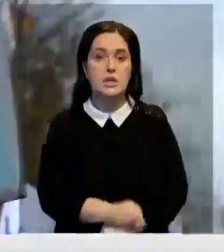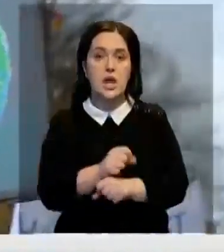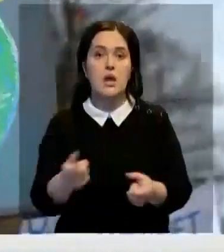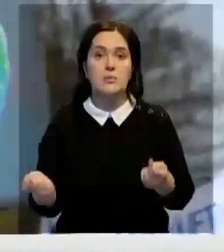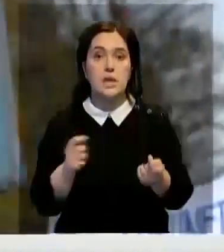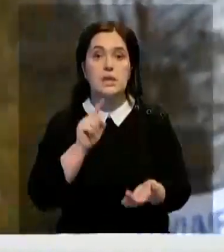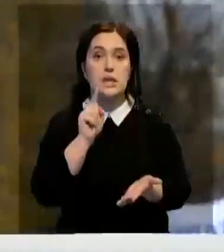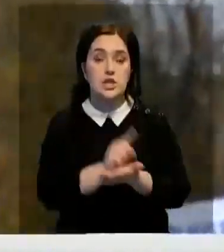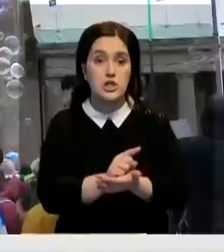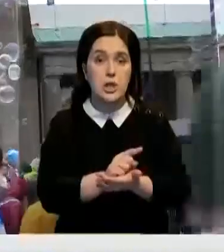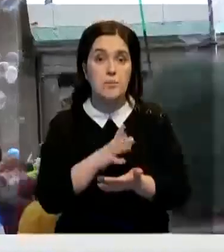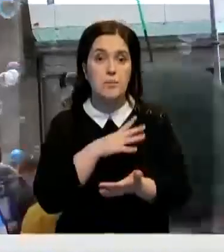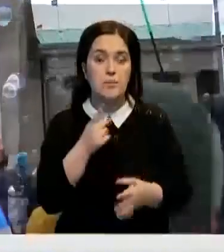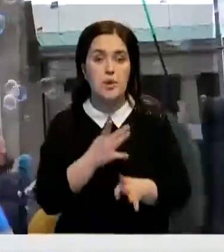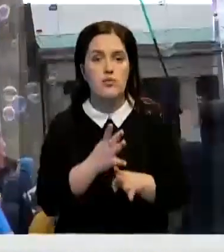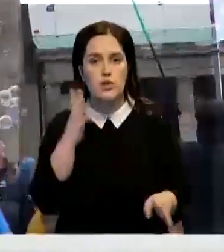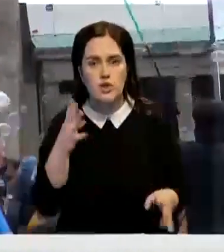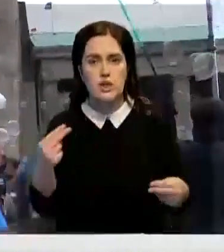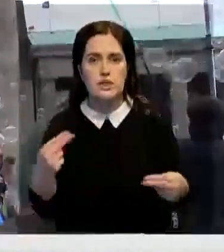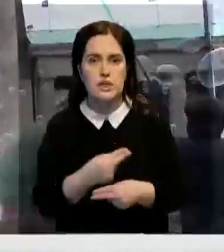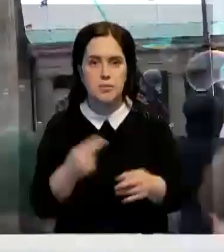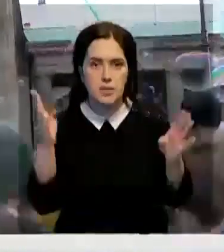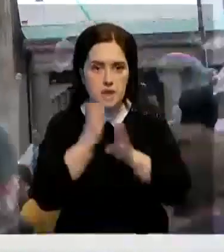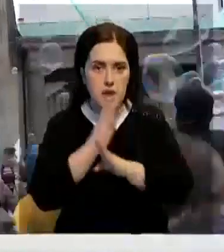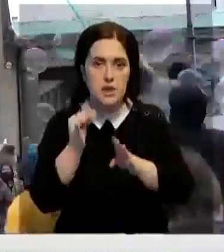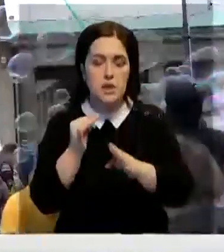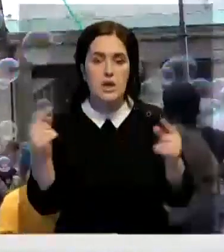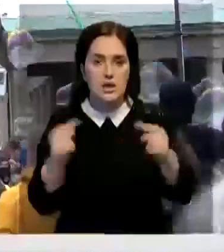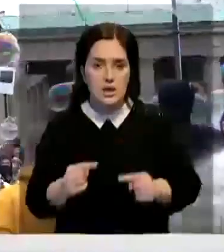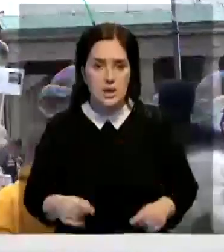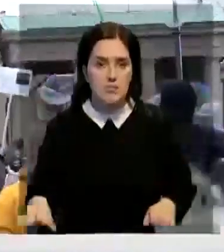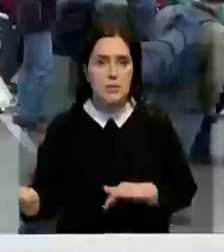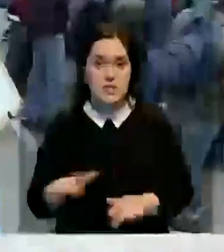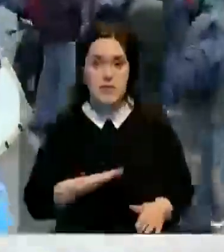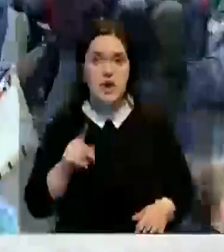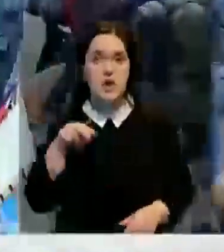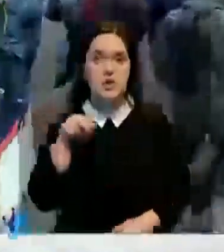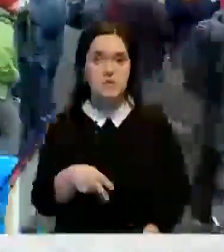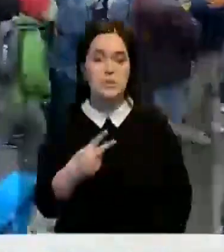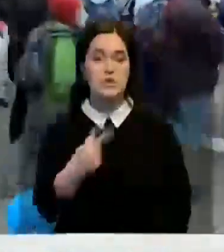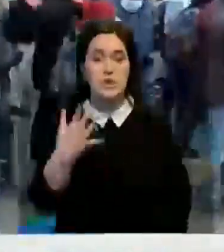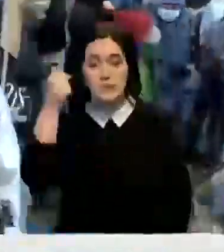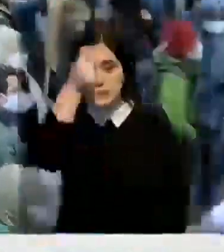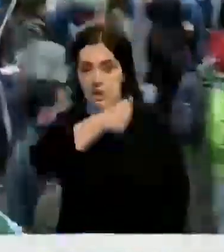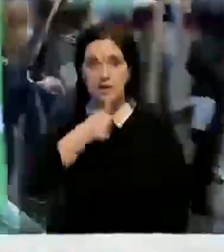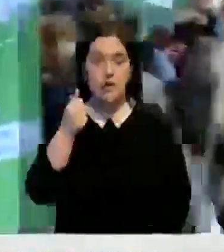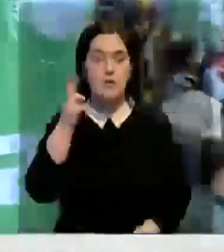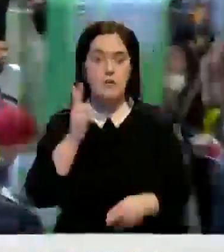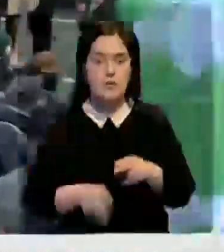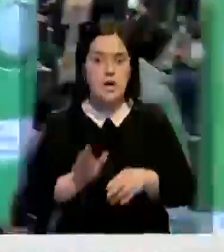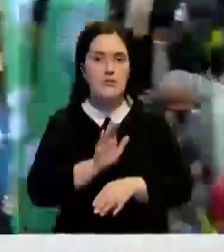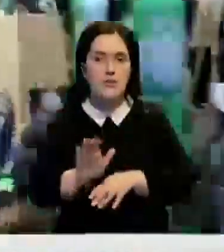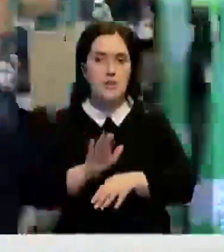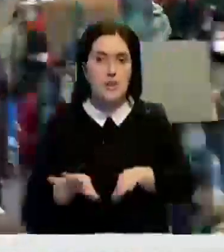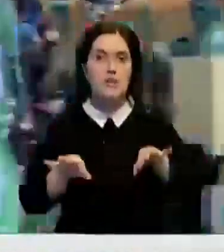По мнению демонстрантов, власти должны сделать приоритетную тему климата и перейти к конкретным действиям. А именно с 2025 года